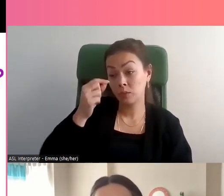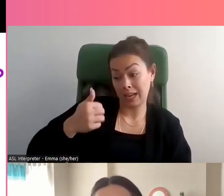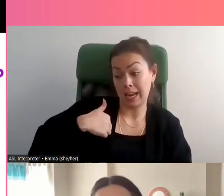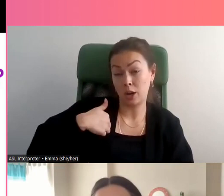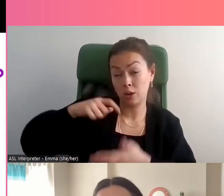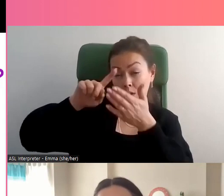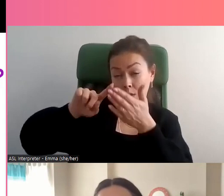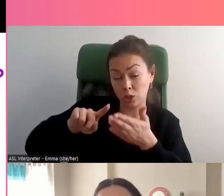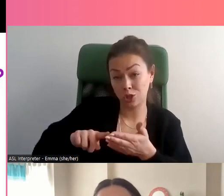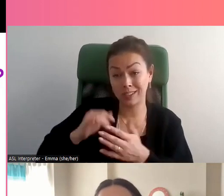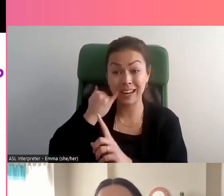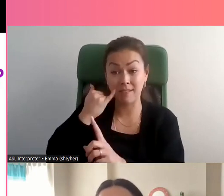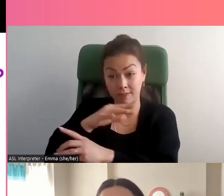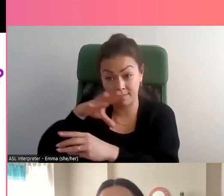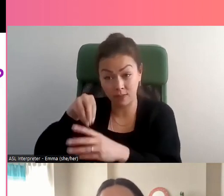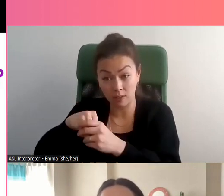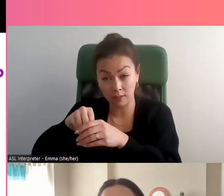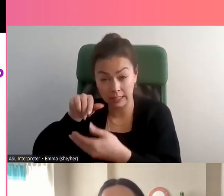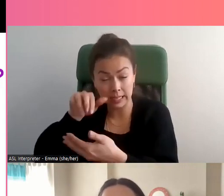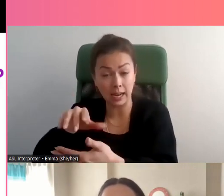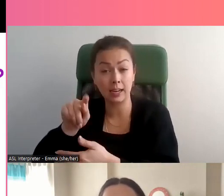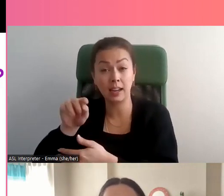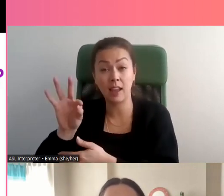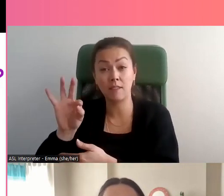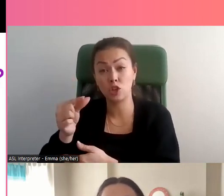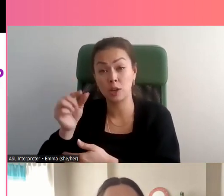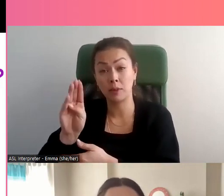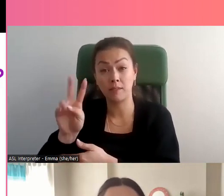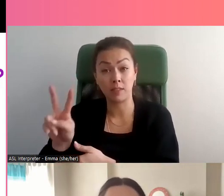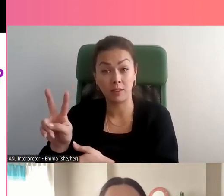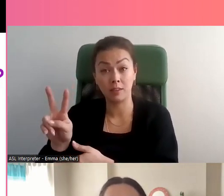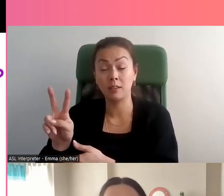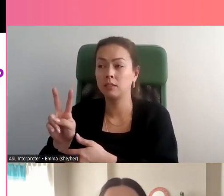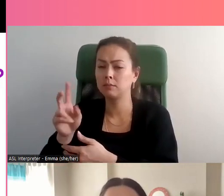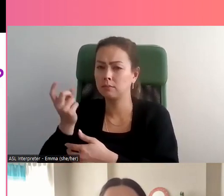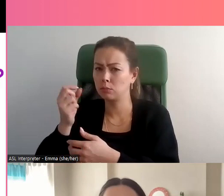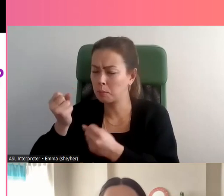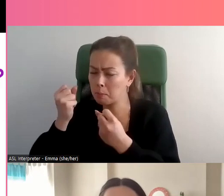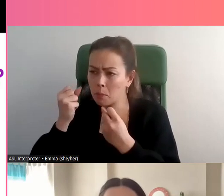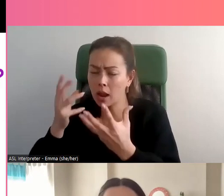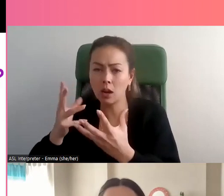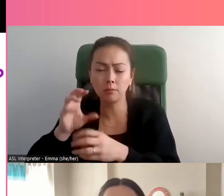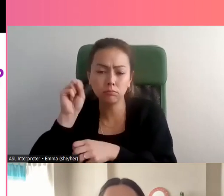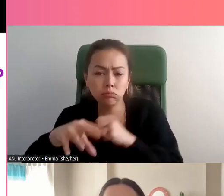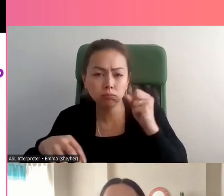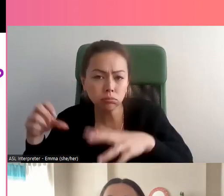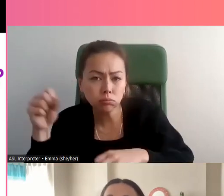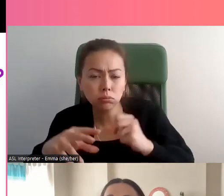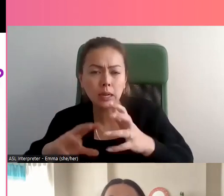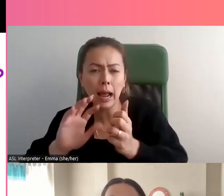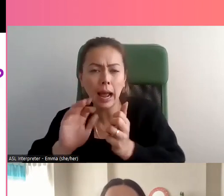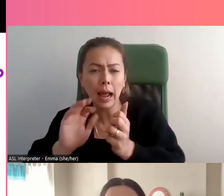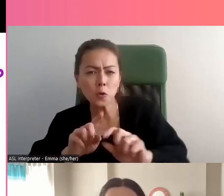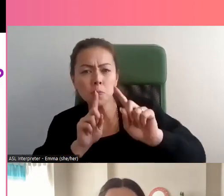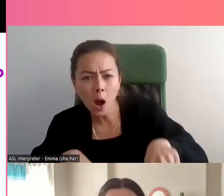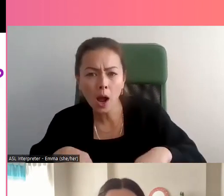Alors, nous avons trouvé qu'il y a eu beaucoup de contributions faites par la recherche en réaction